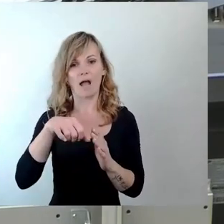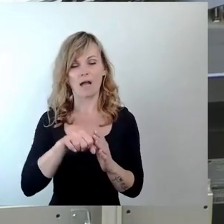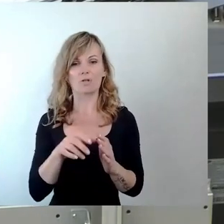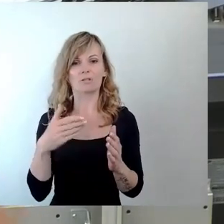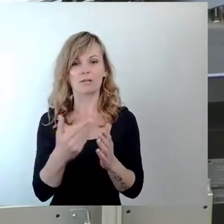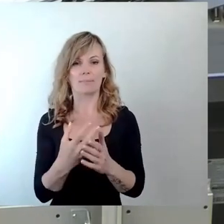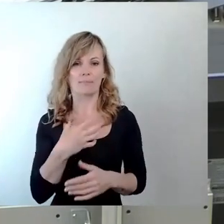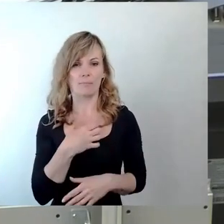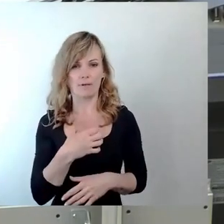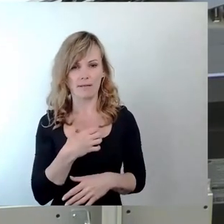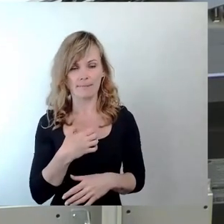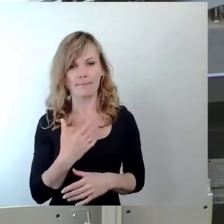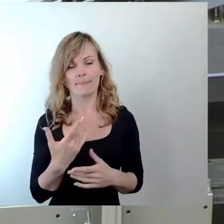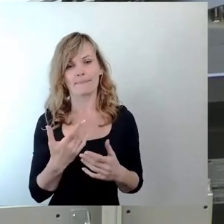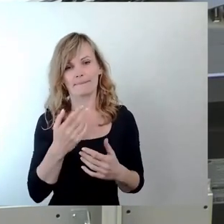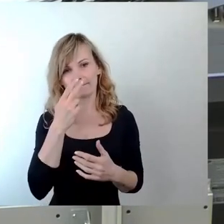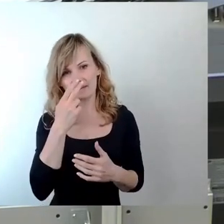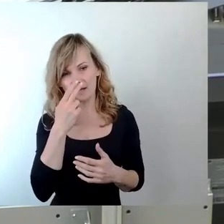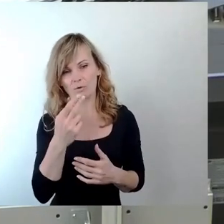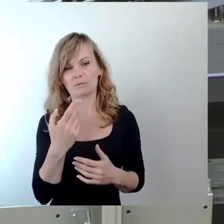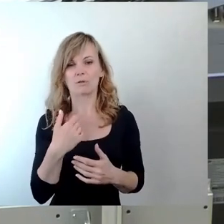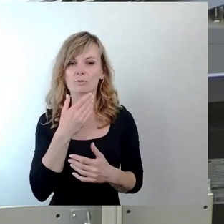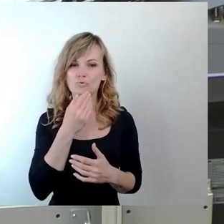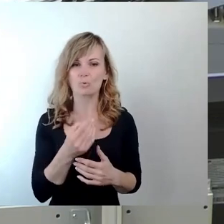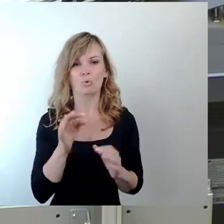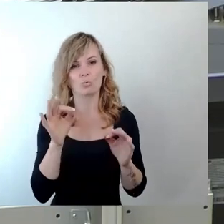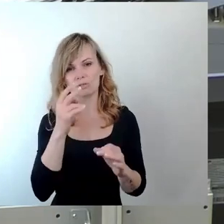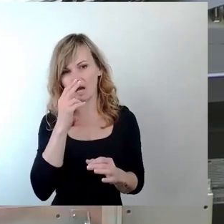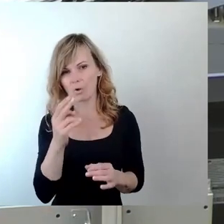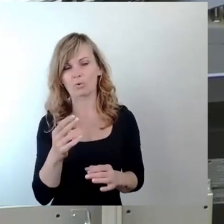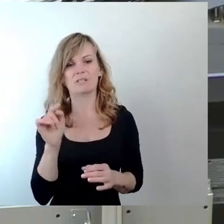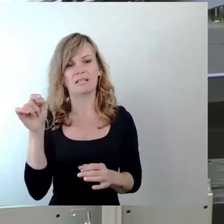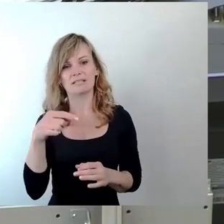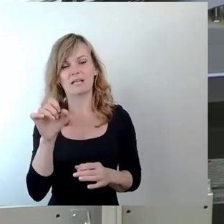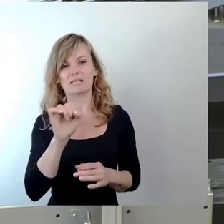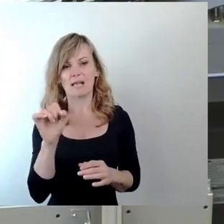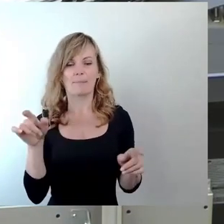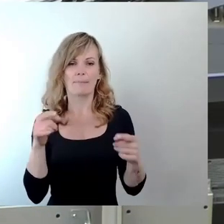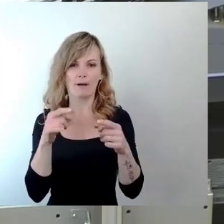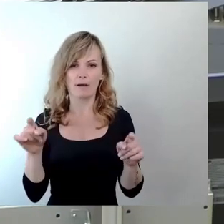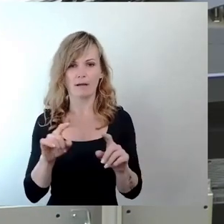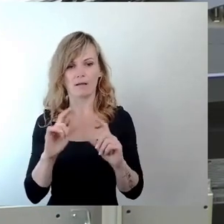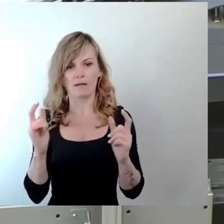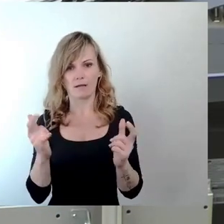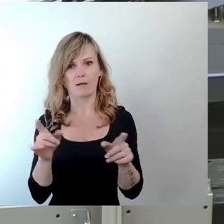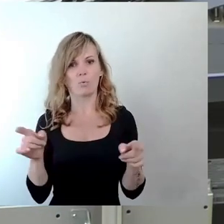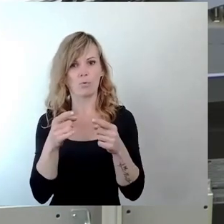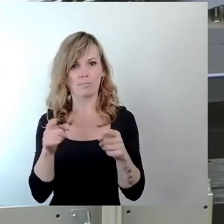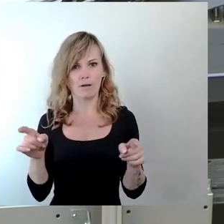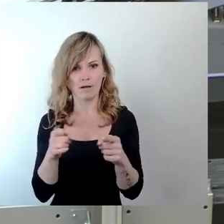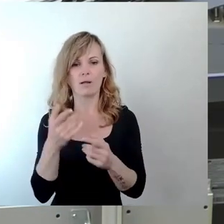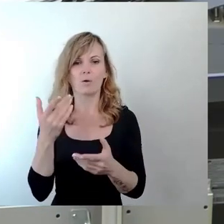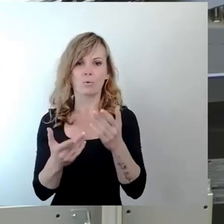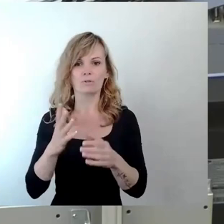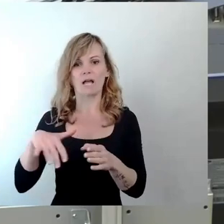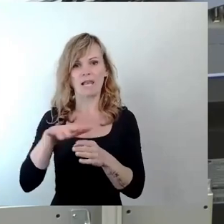mit der Tragfähigkeit, weiß ich nicht, sieht auch nicht so richtig schön gut aus hinter der Semperoper oder beispielsweise der Vorplatz des Landtages, ja ist